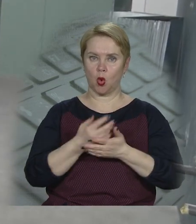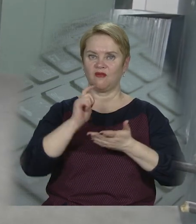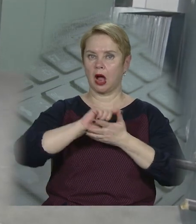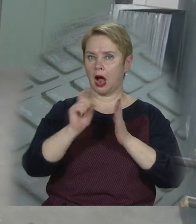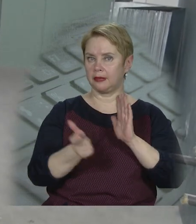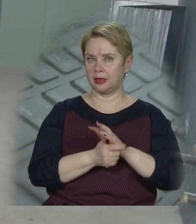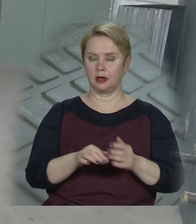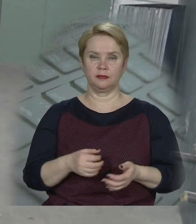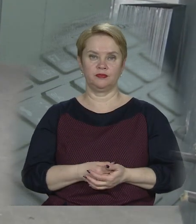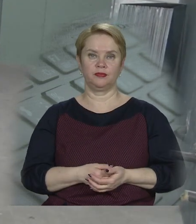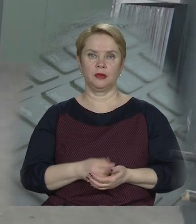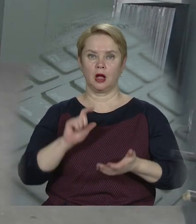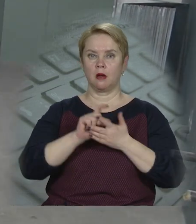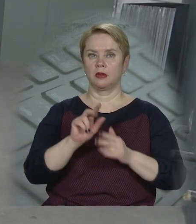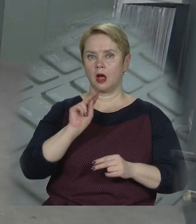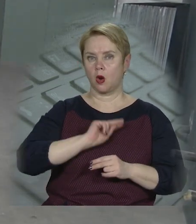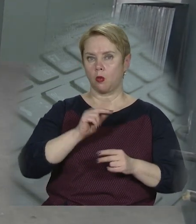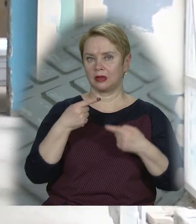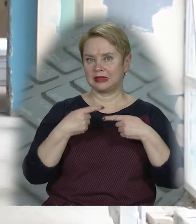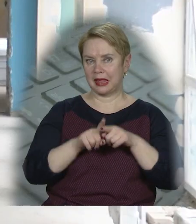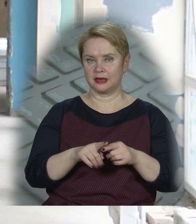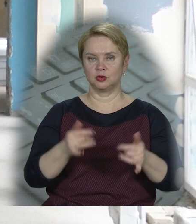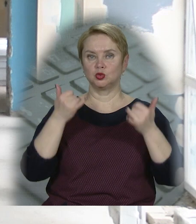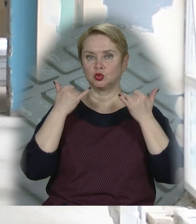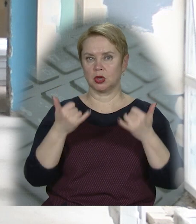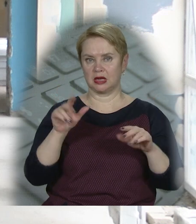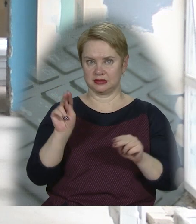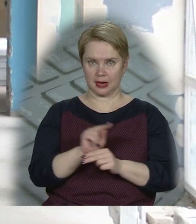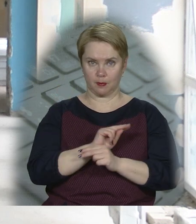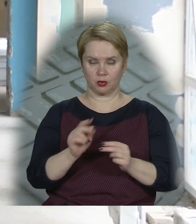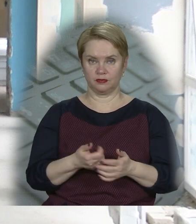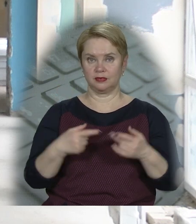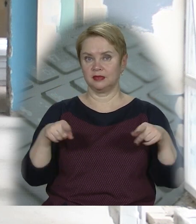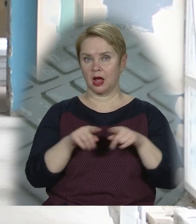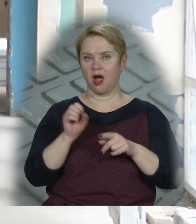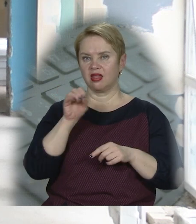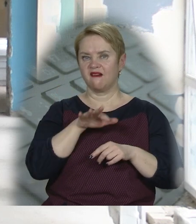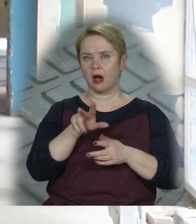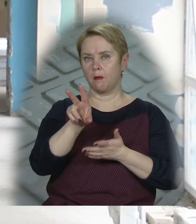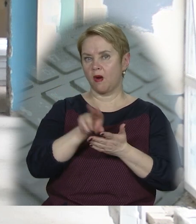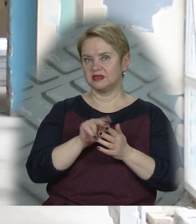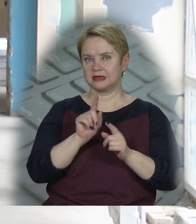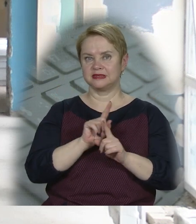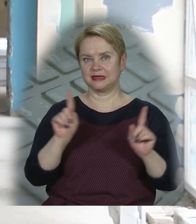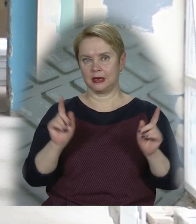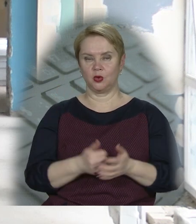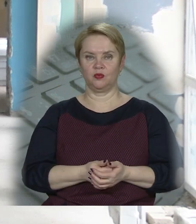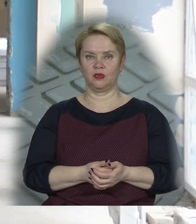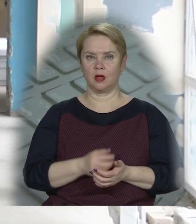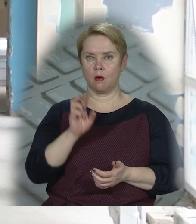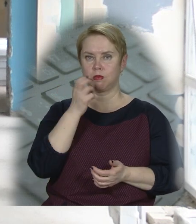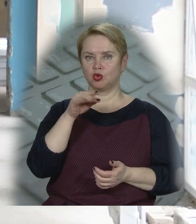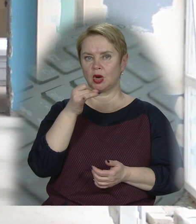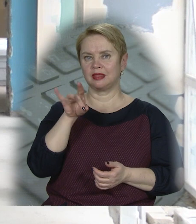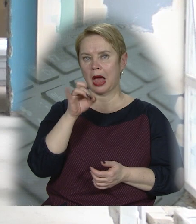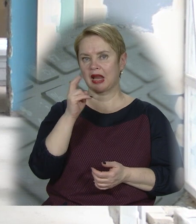нові кабінети, кабінети робототехніки. Сучасний ремонт такого європейського стилю. І